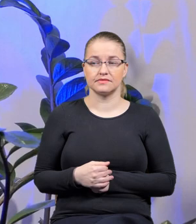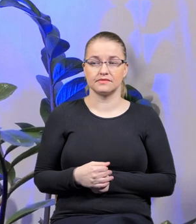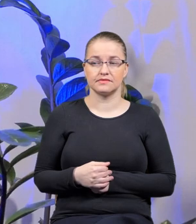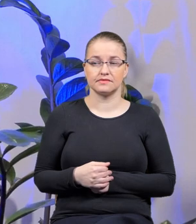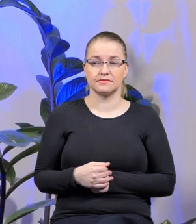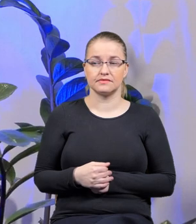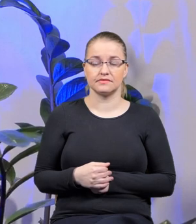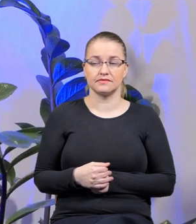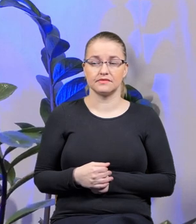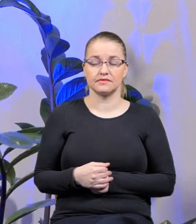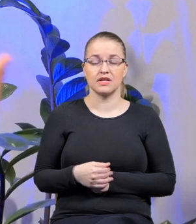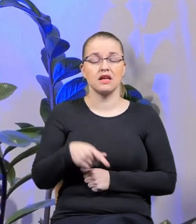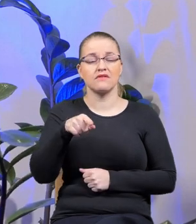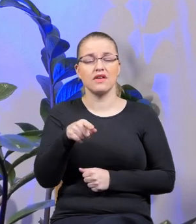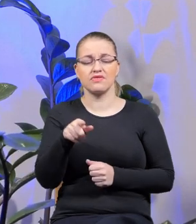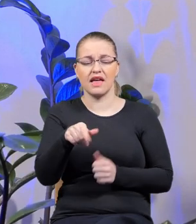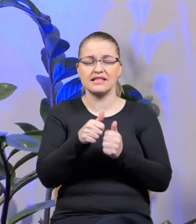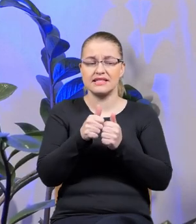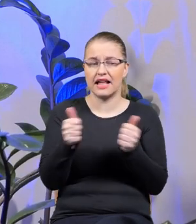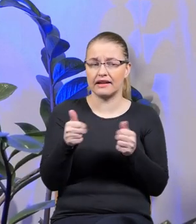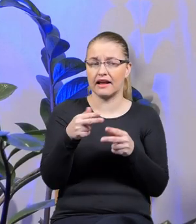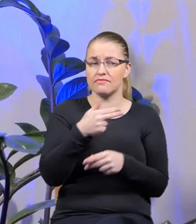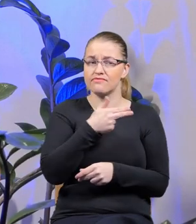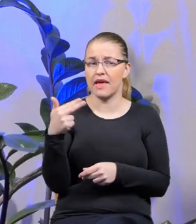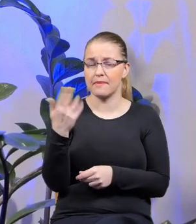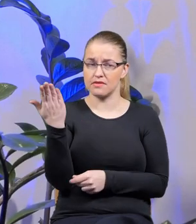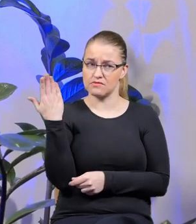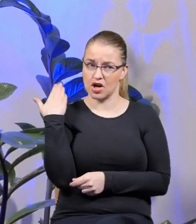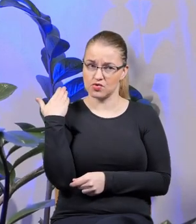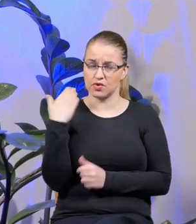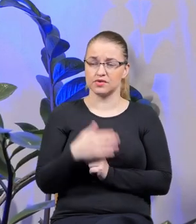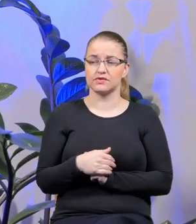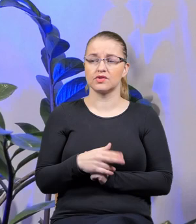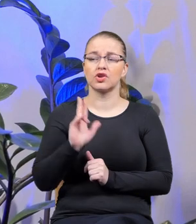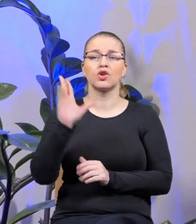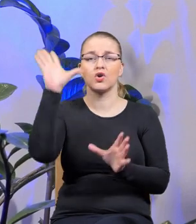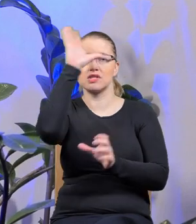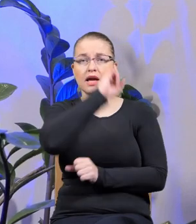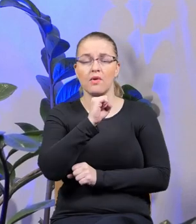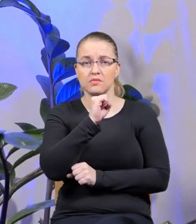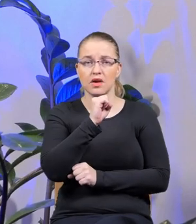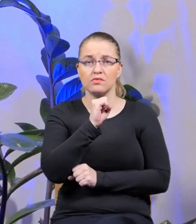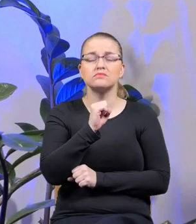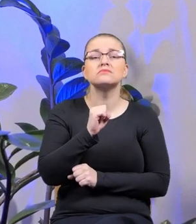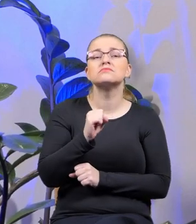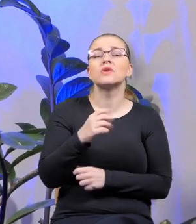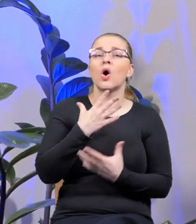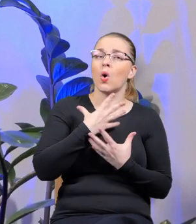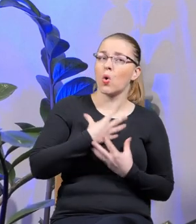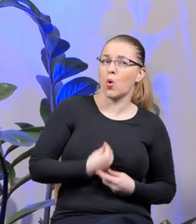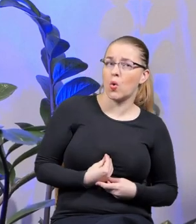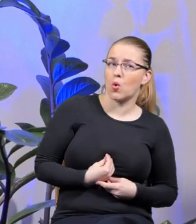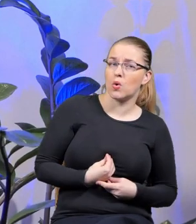takie zdania o przeszłości, którą ktoś zapomniał, o której zapomniano, z ulgą,